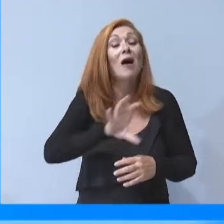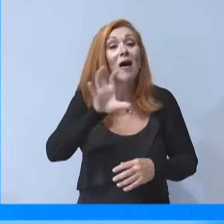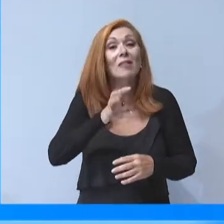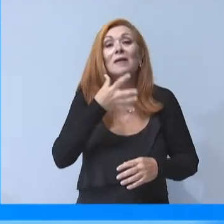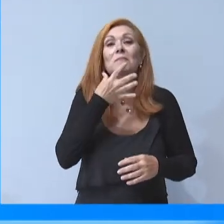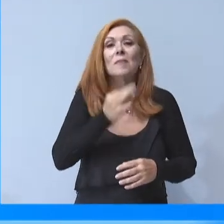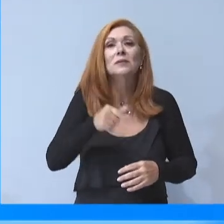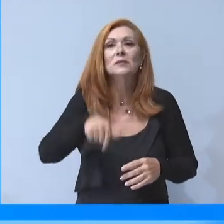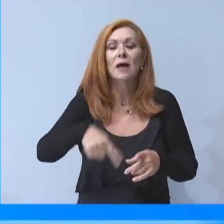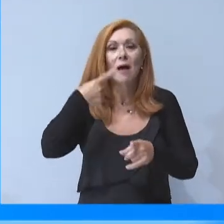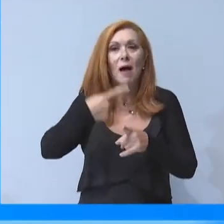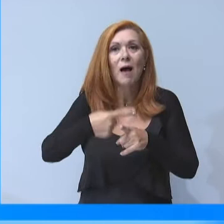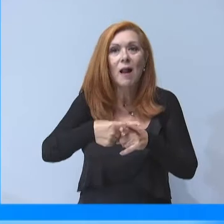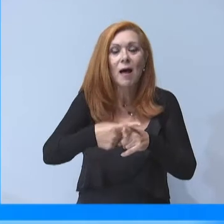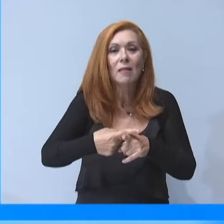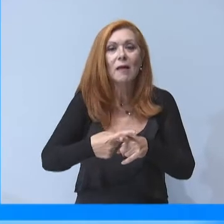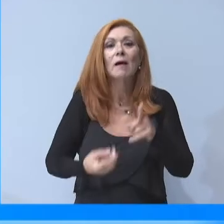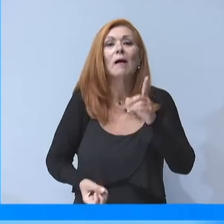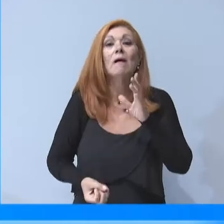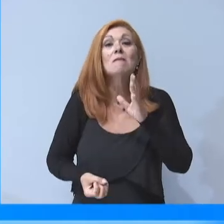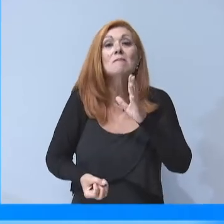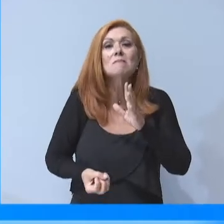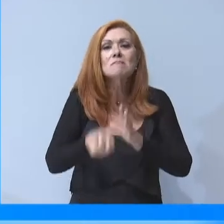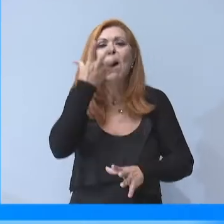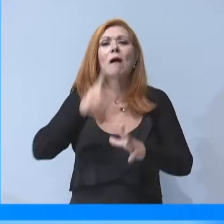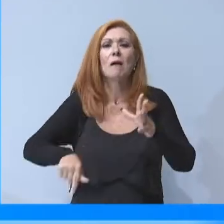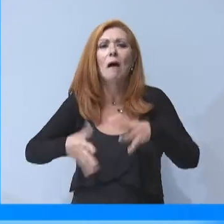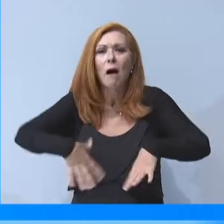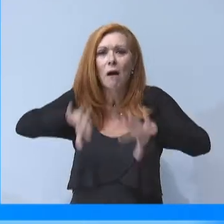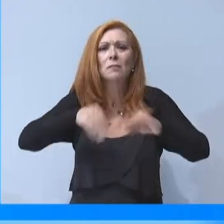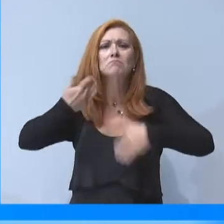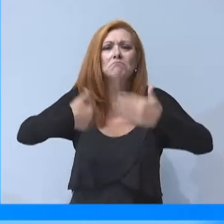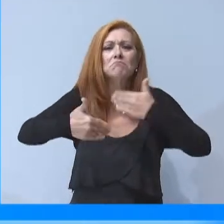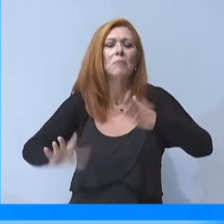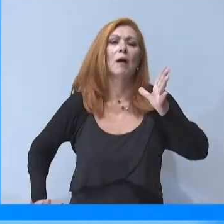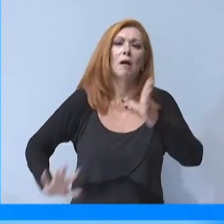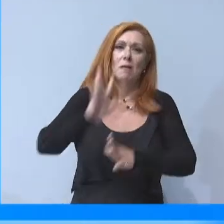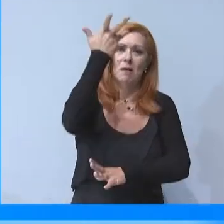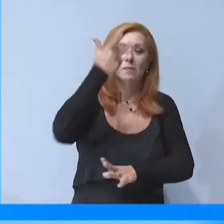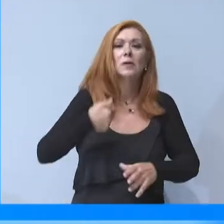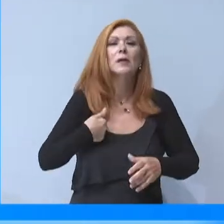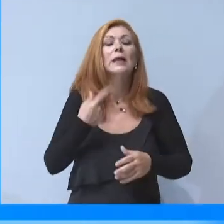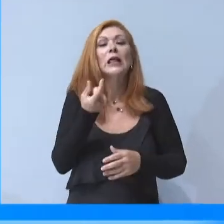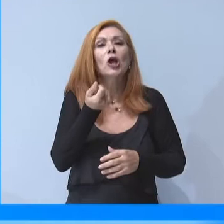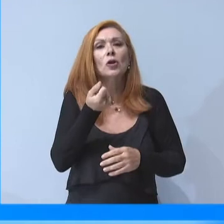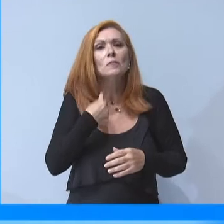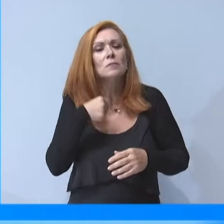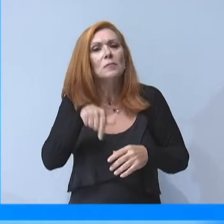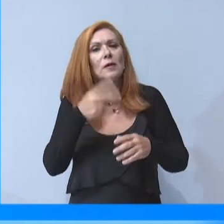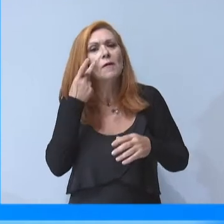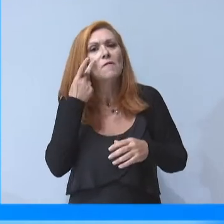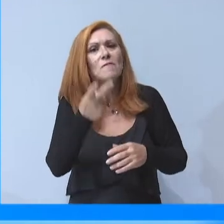πατρίδας μας σε νέα και δυναμική τροχιά ανάπτυξης. Η οικονομία μας παραπέμπει ήδη σε εικόνα